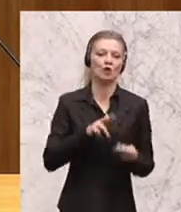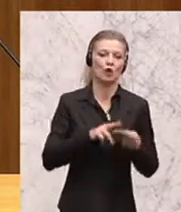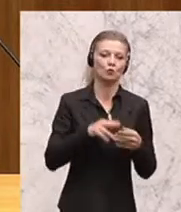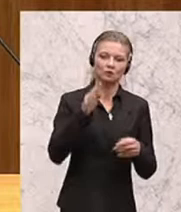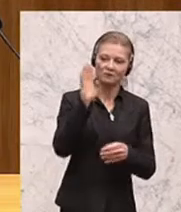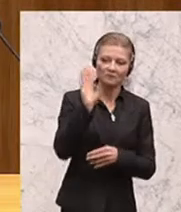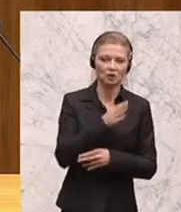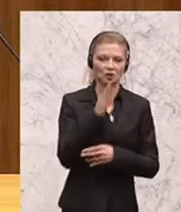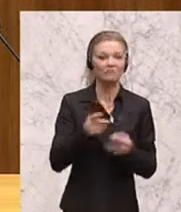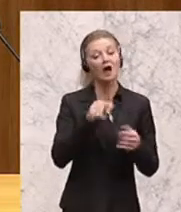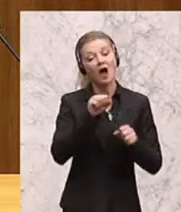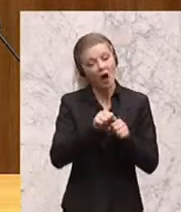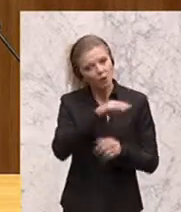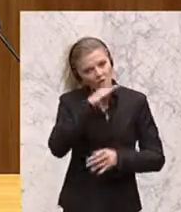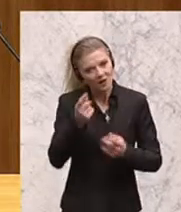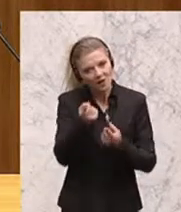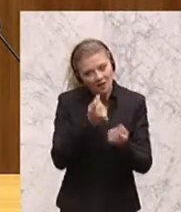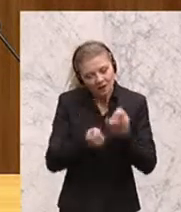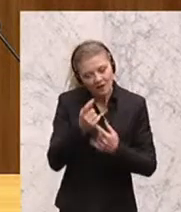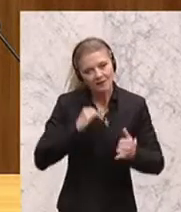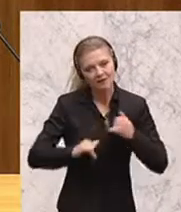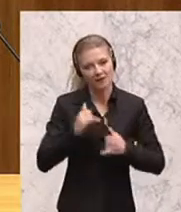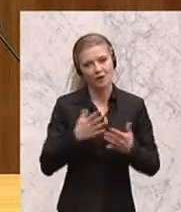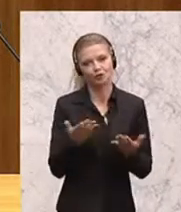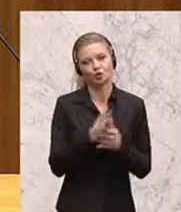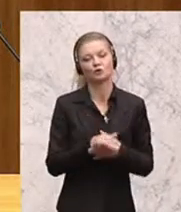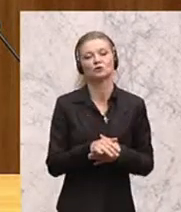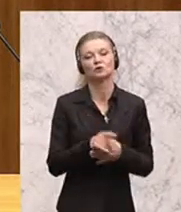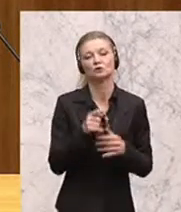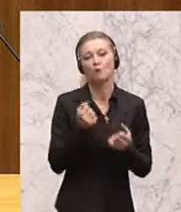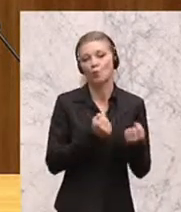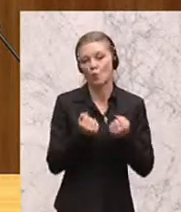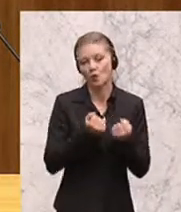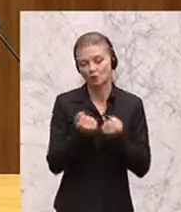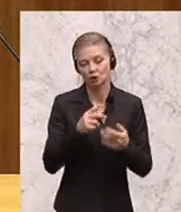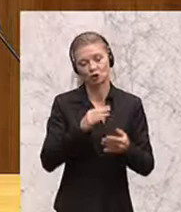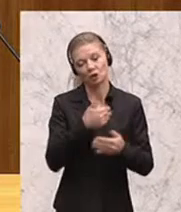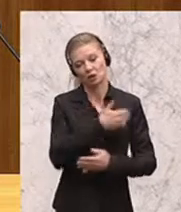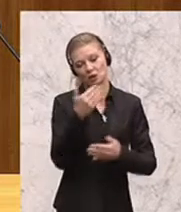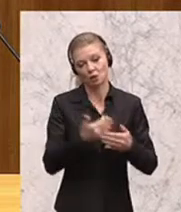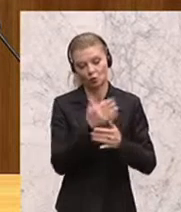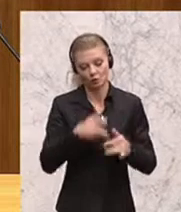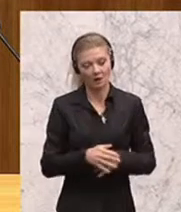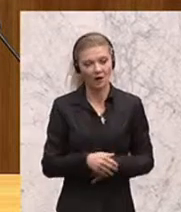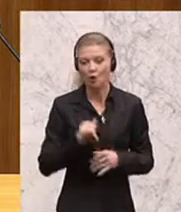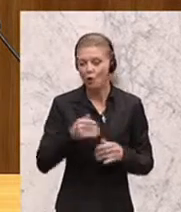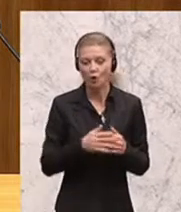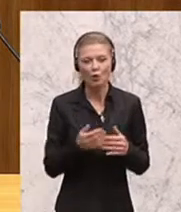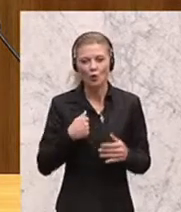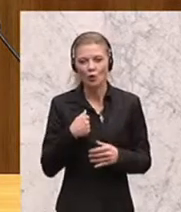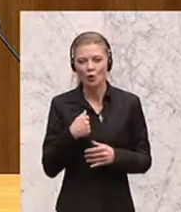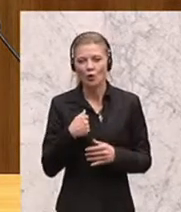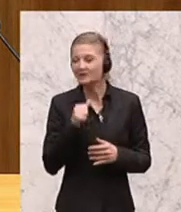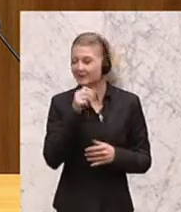integrationspolitische Hintergründe. Das muss man alles sehen. Das ist ein weit über die Grenzen der arabischen